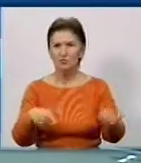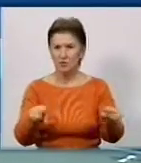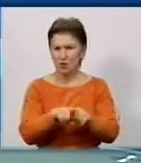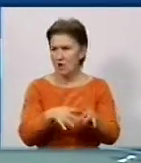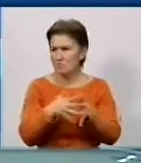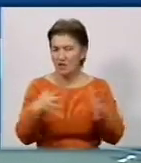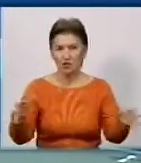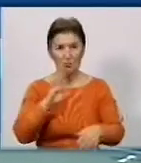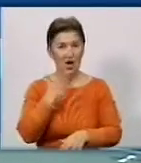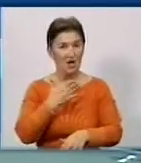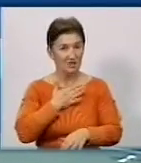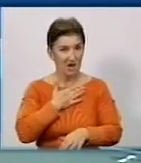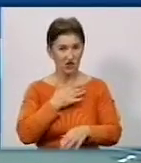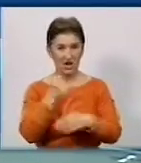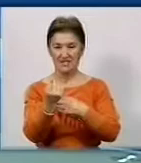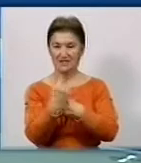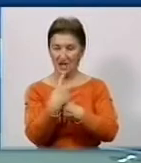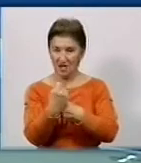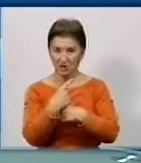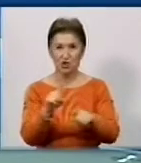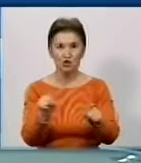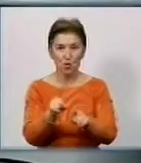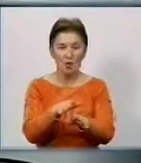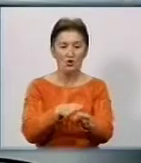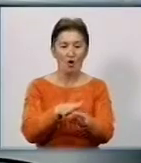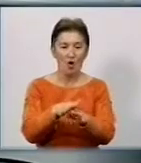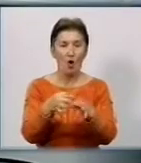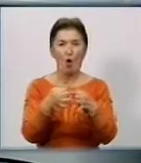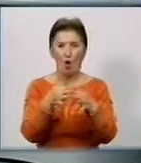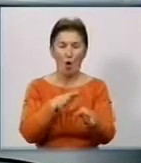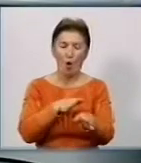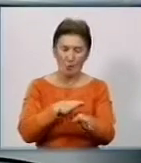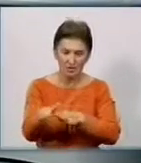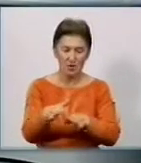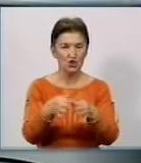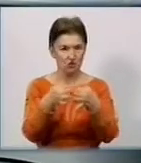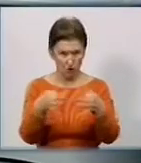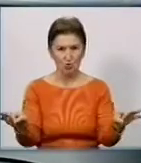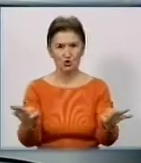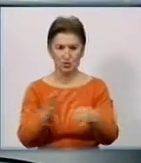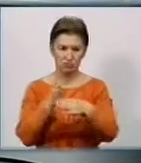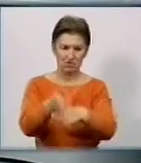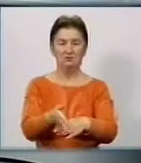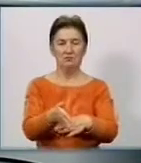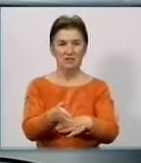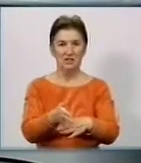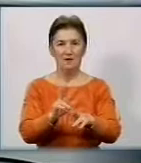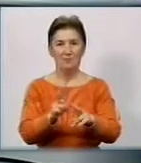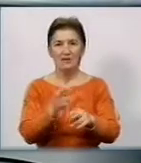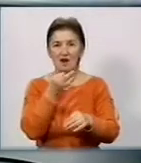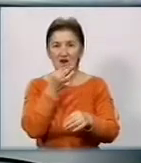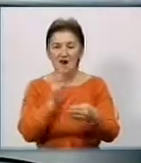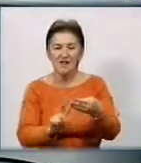що наша задача заключається в тому, щоб обеспечити доступ любого жителя нашої області к раній